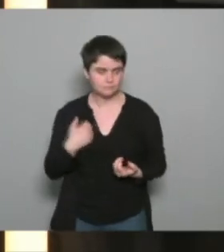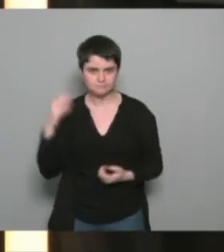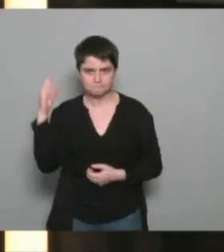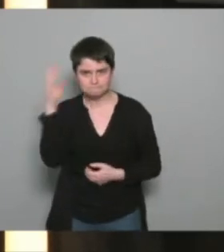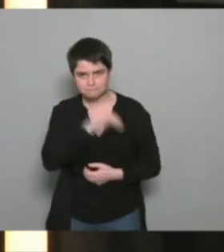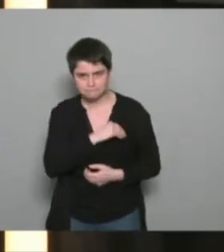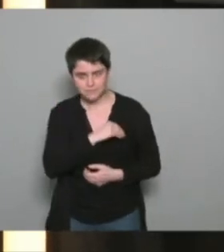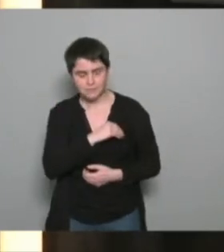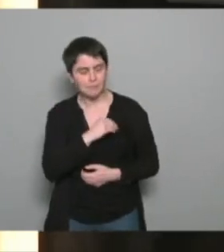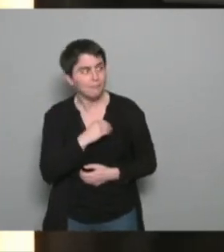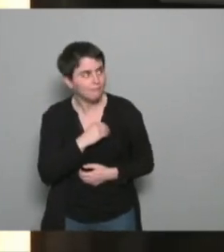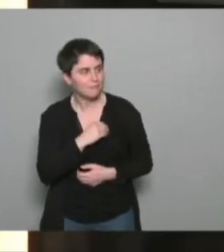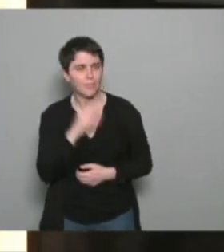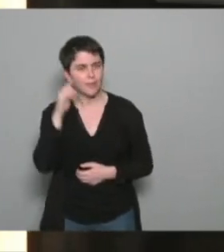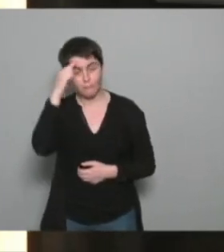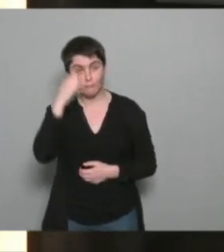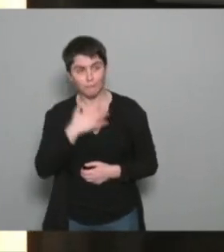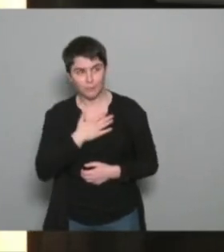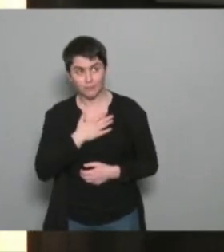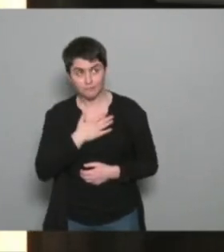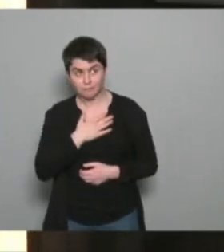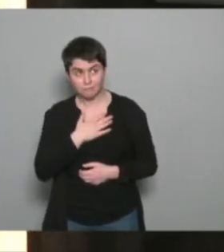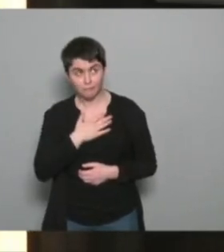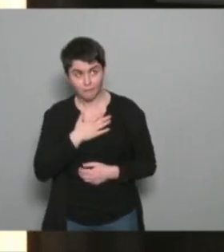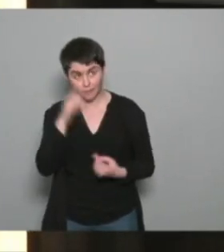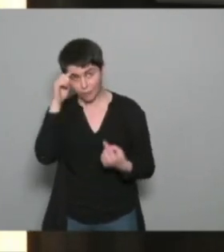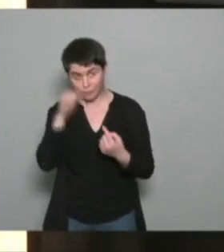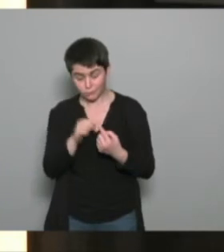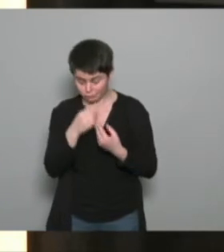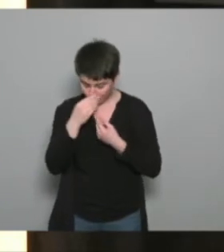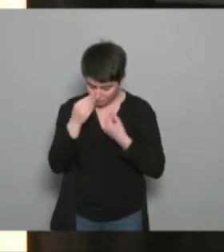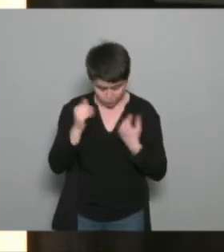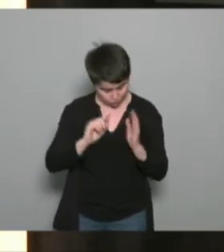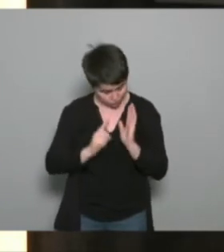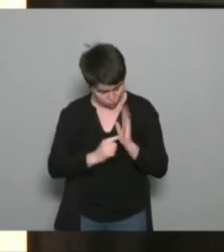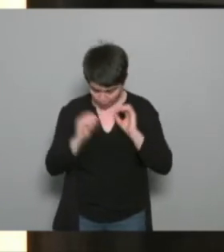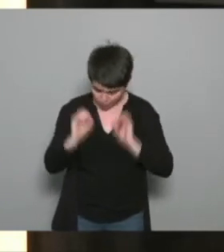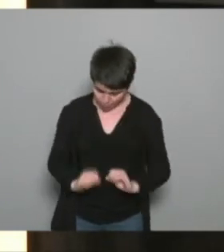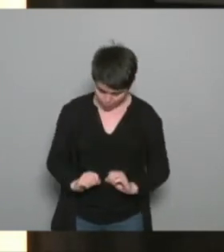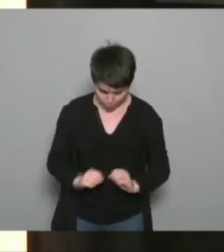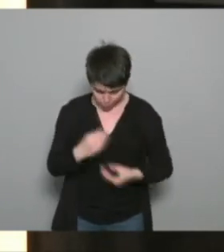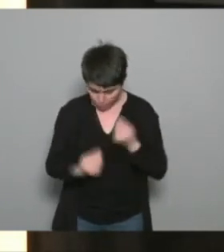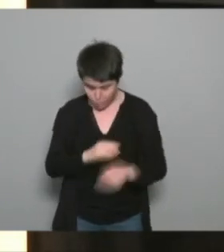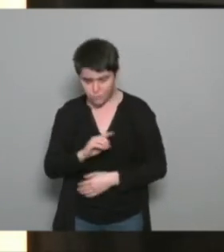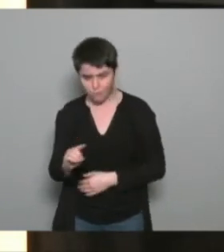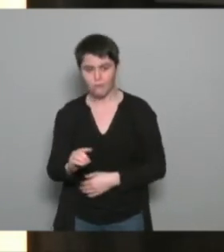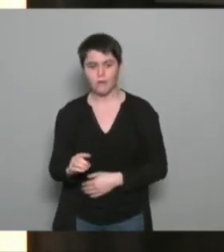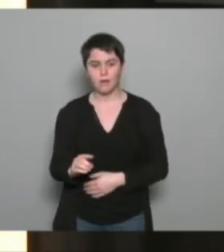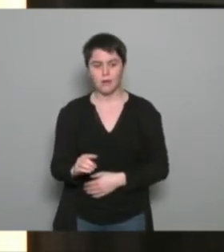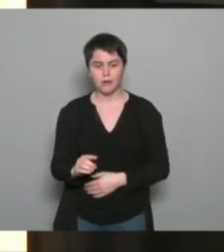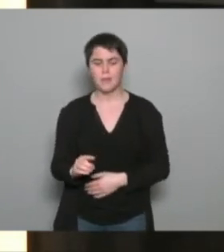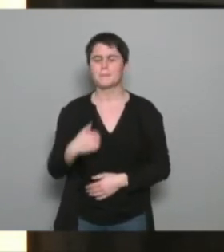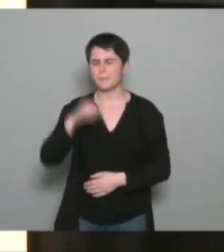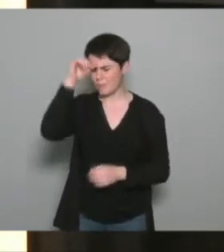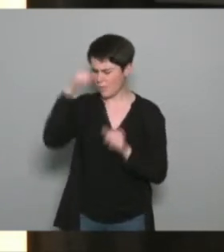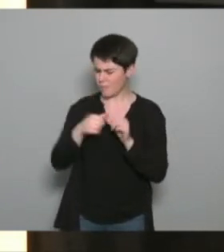que ça tournait toujours autour de la légitimité et puis aussi de l'identité professionnelle moi je me souviens